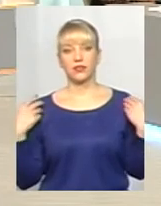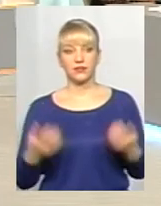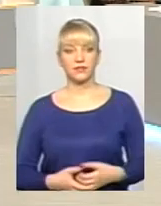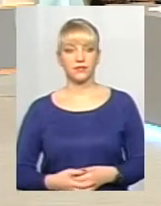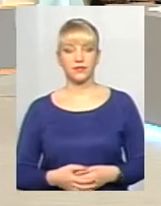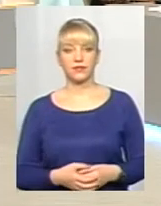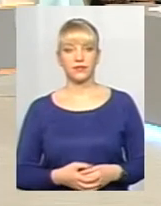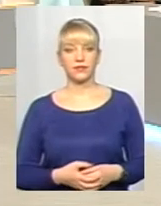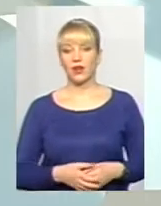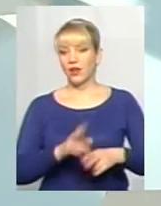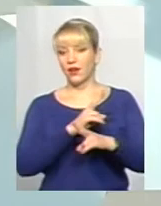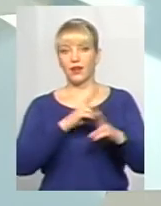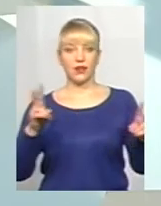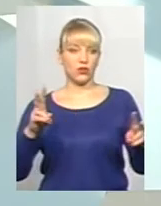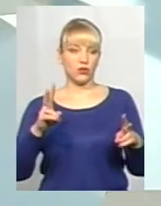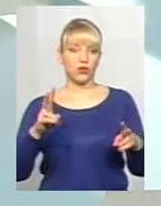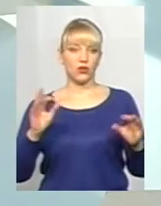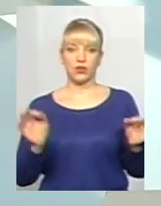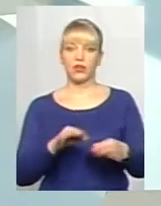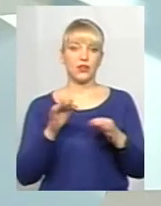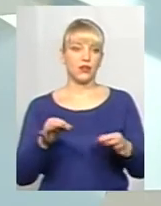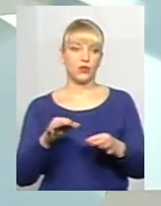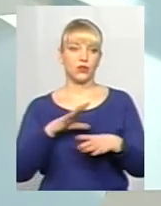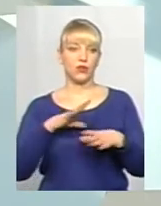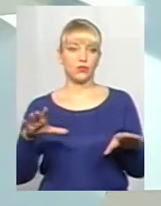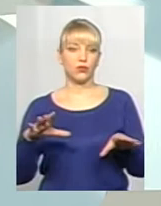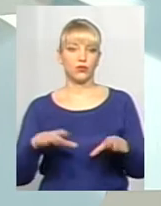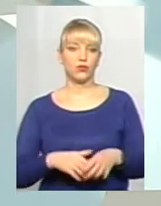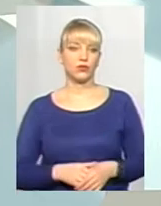ніколи ніяких не було...